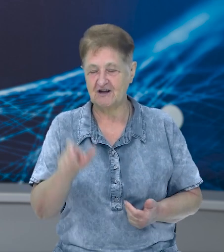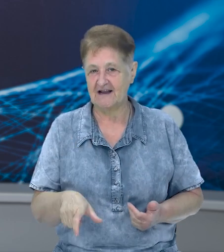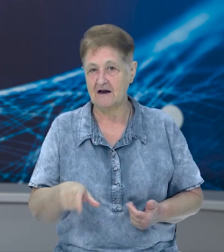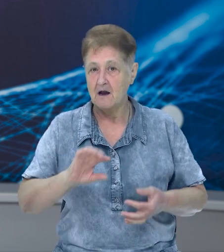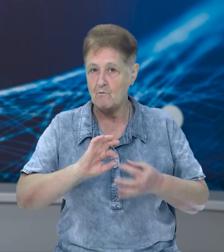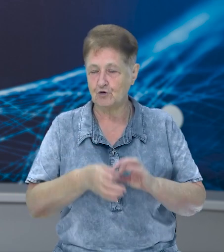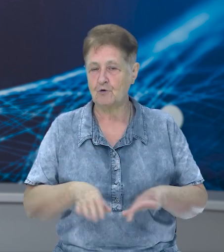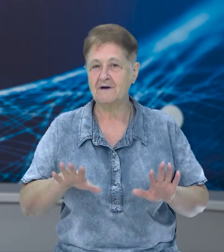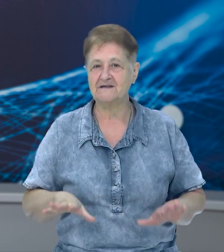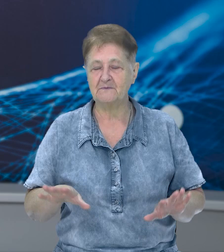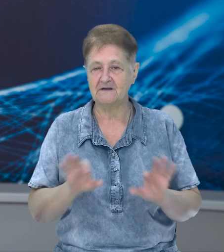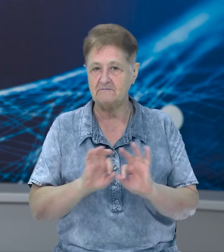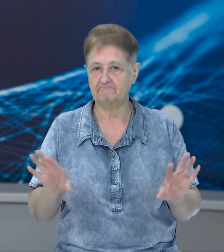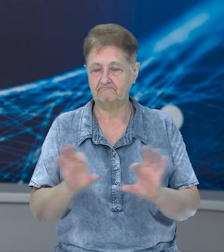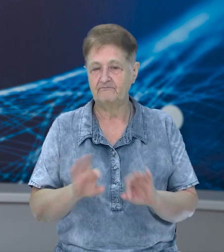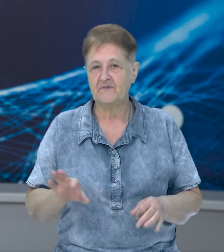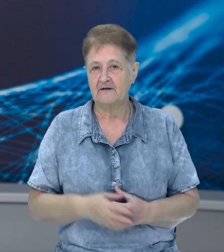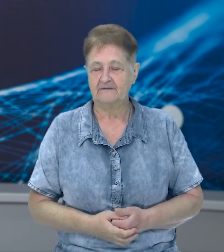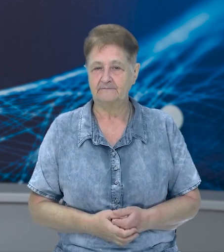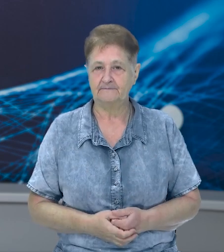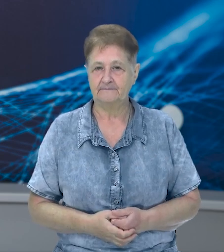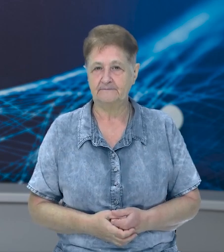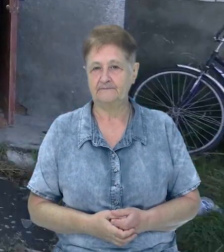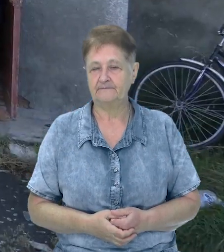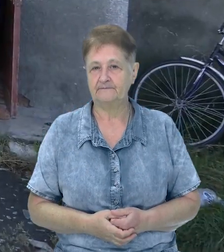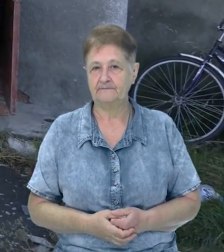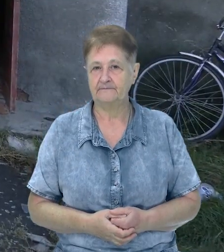Подробиці з місця події у репортажі Олексія Коцепчука.